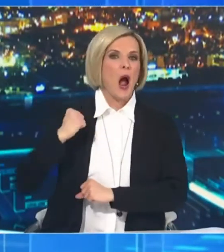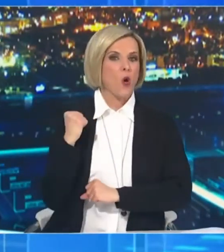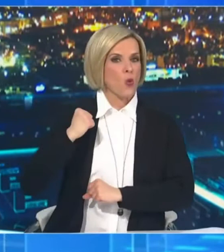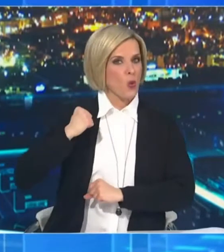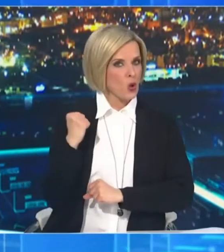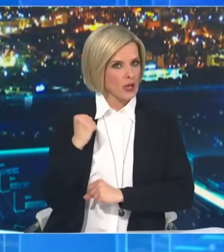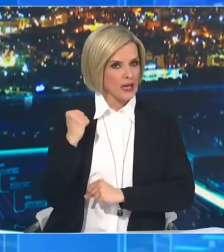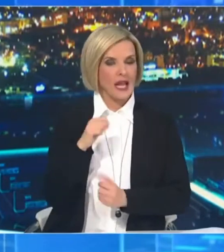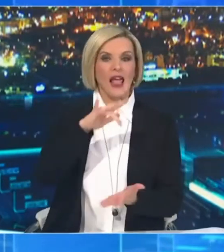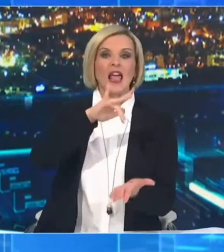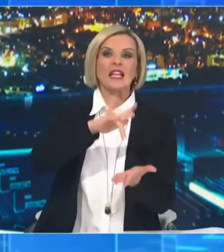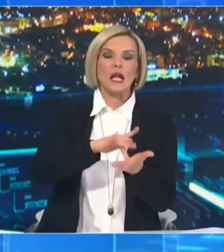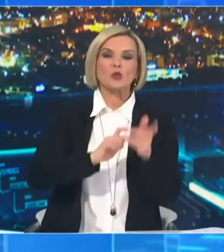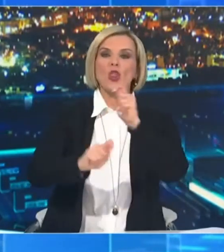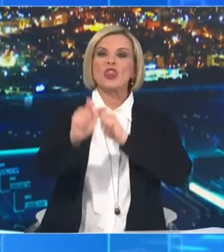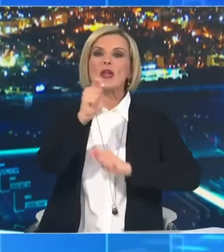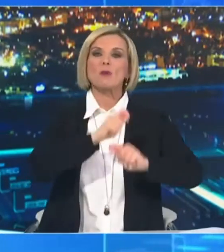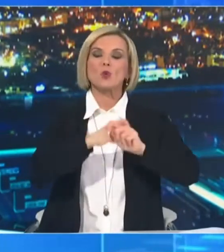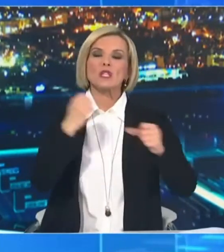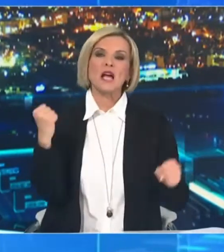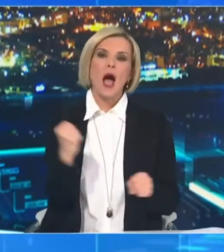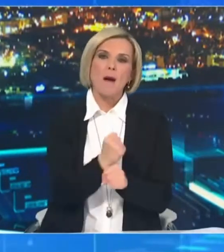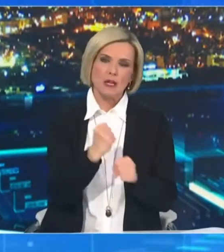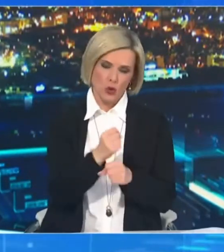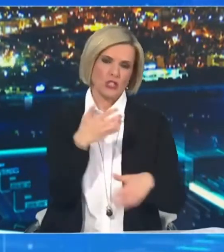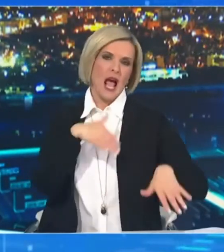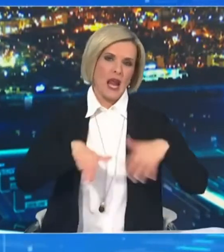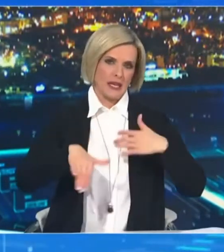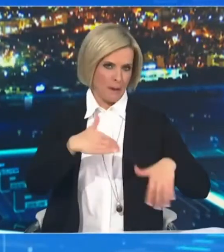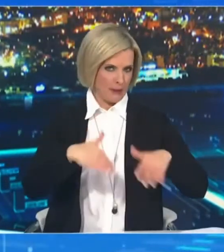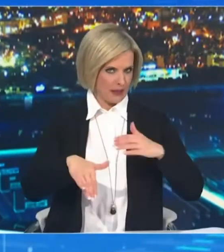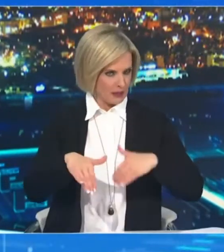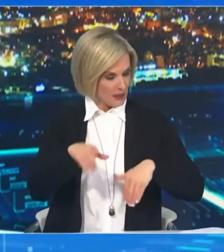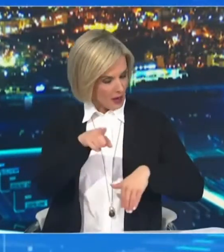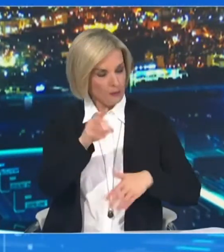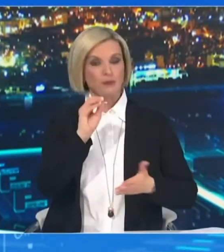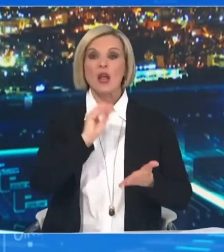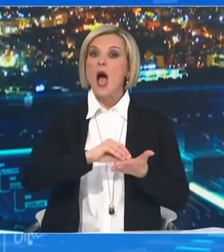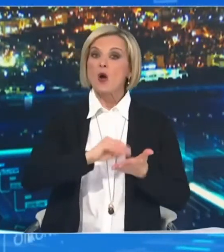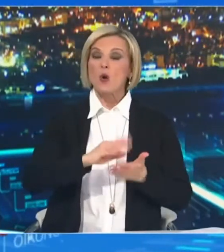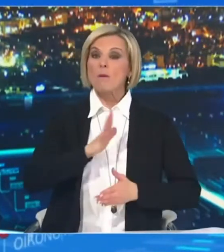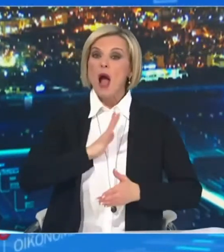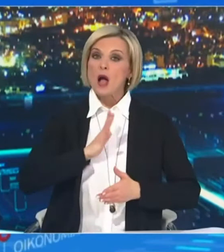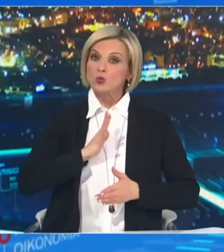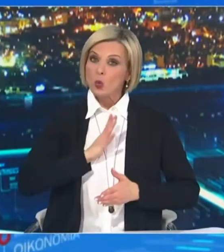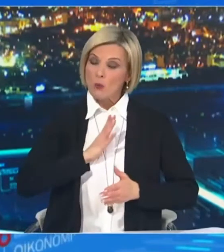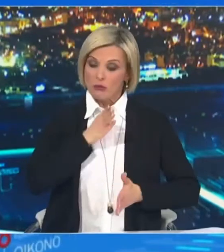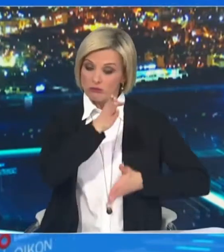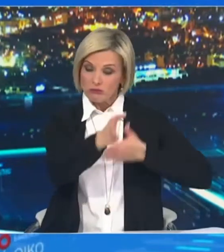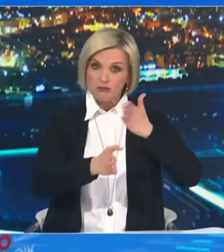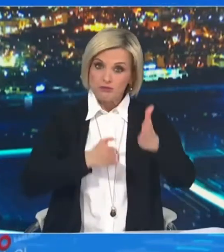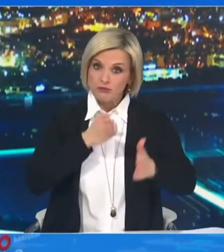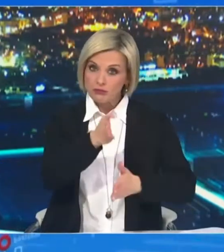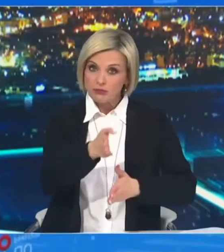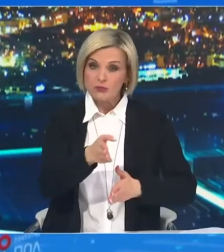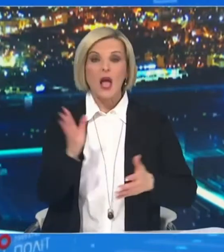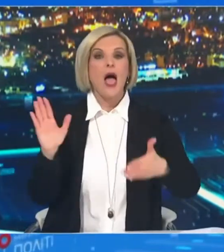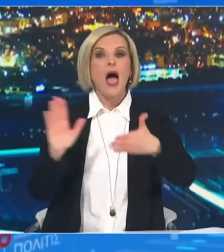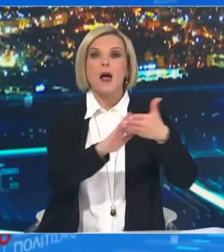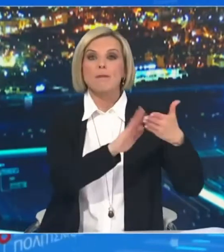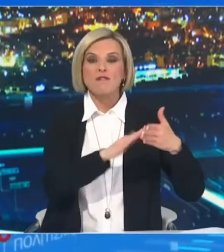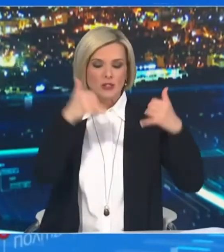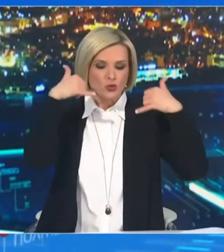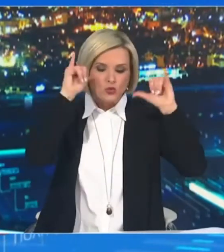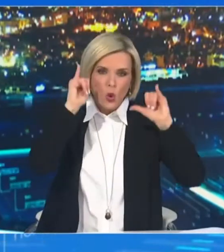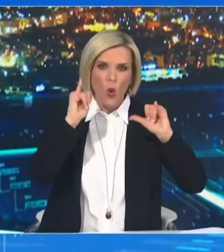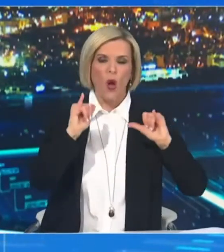δημιουργικής απασχόλησης παιδιών με αναπηρία. Όπως και άτομα που έρχονται, και αυτό είναι σημαντικό, σε επαφή με ζώα που